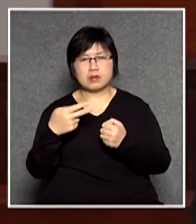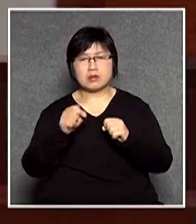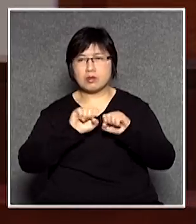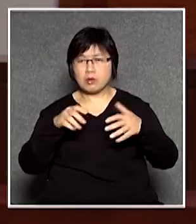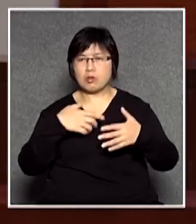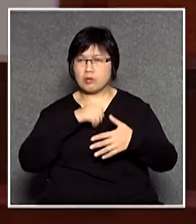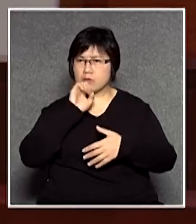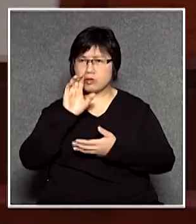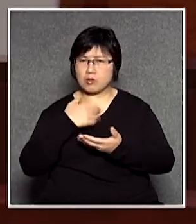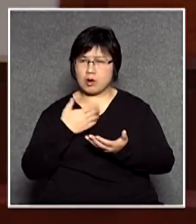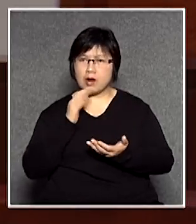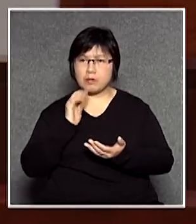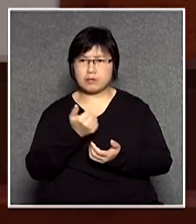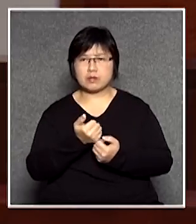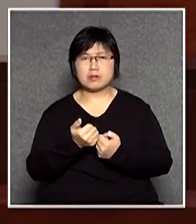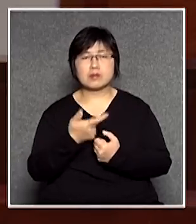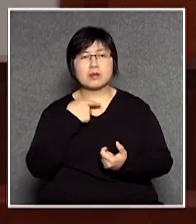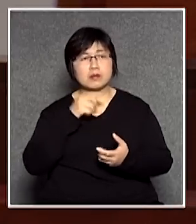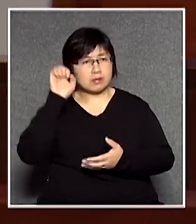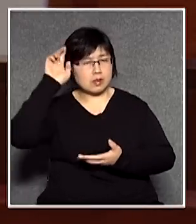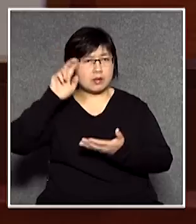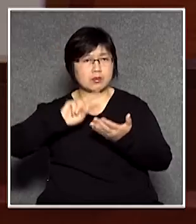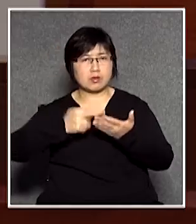清楚理據我提這個修正案